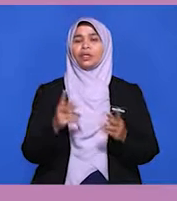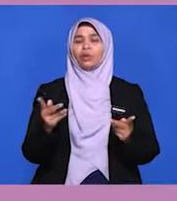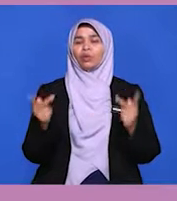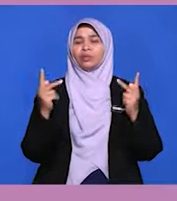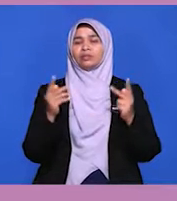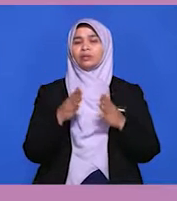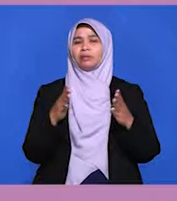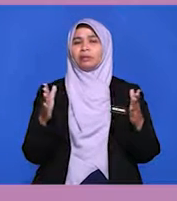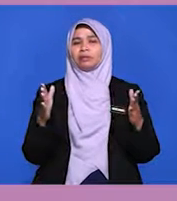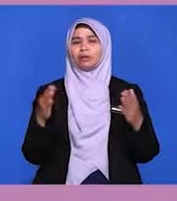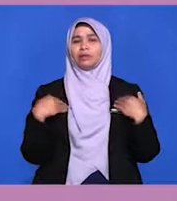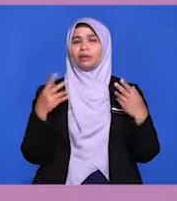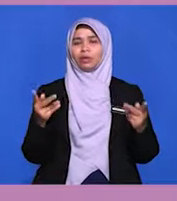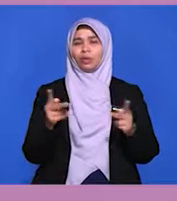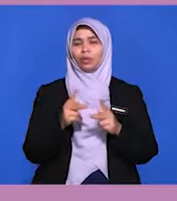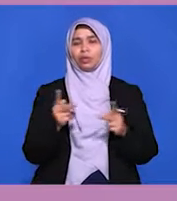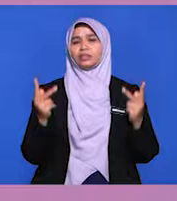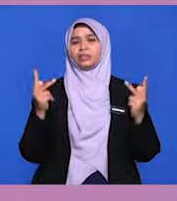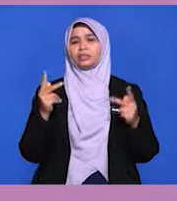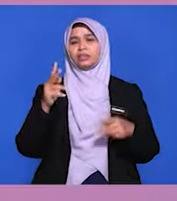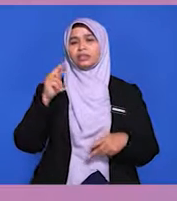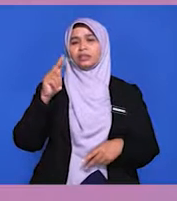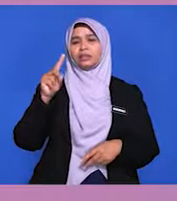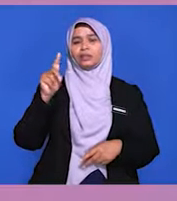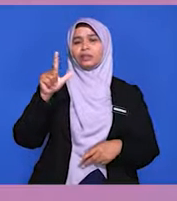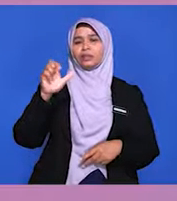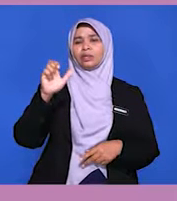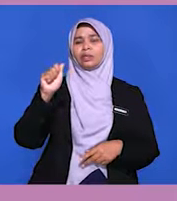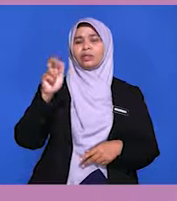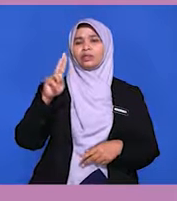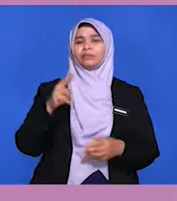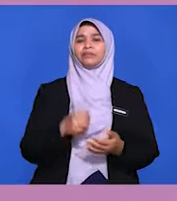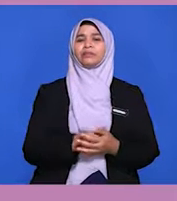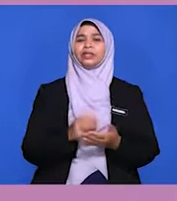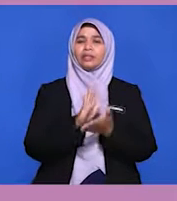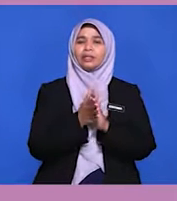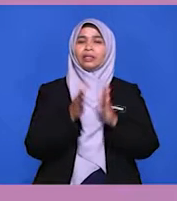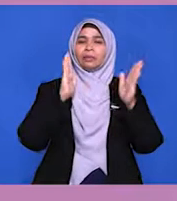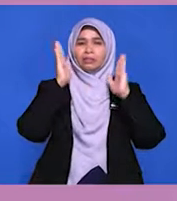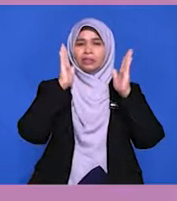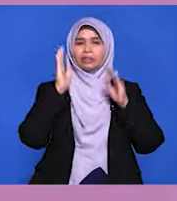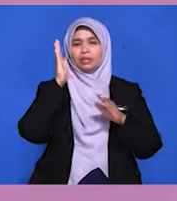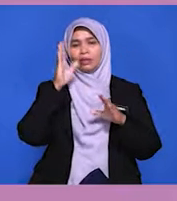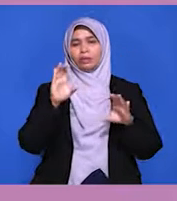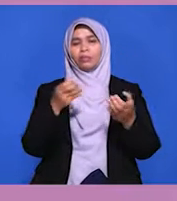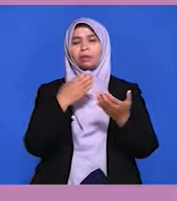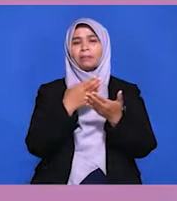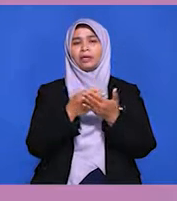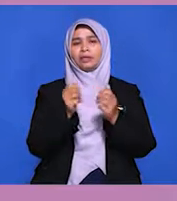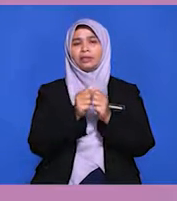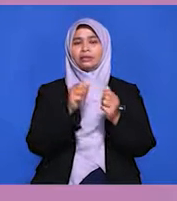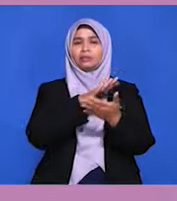kuasa nuklear. Oleh itu, Malaysia mengamalkan dasar berbaik-baik dengan semua negara agar mereka dapat